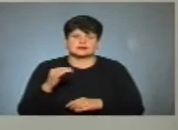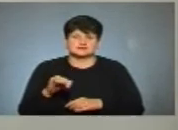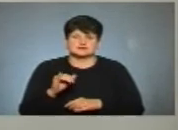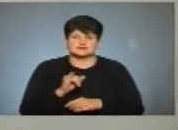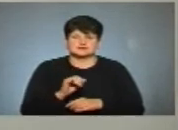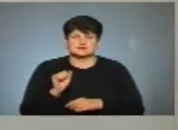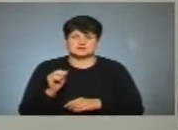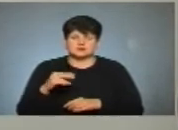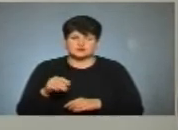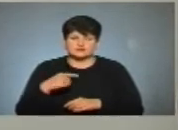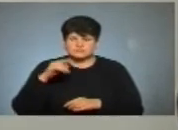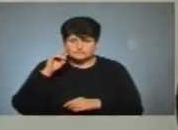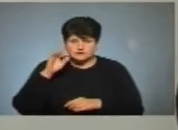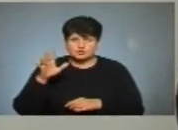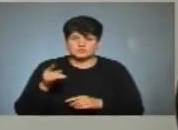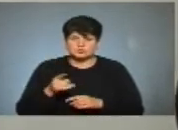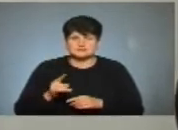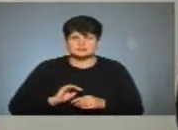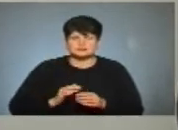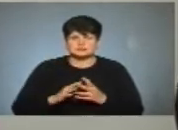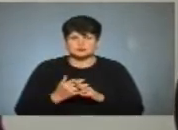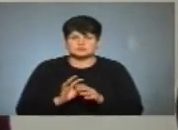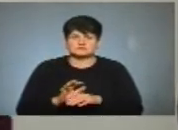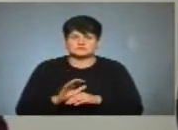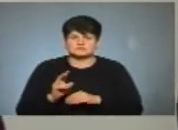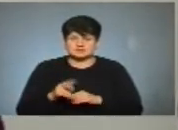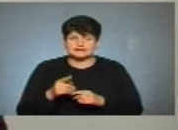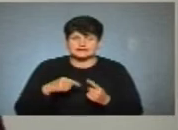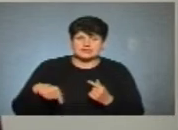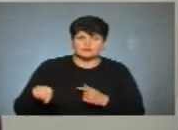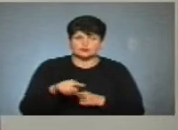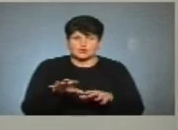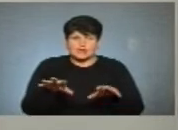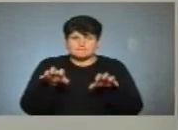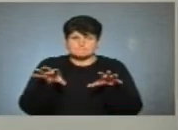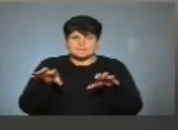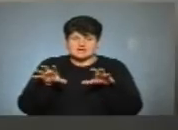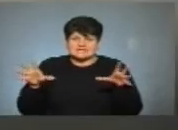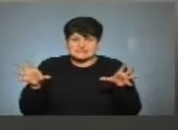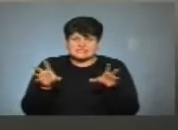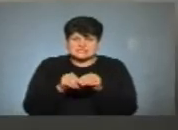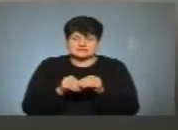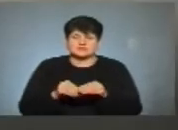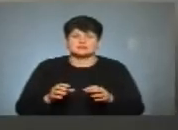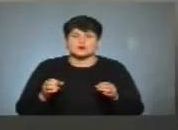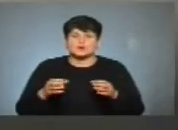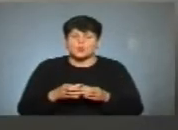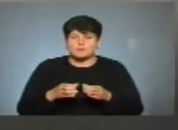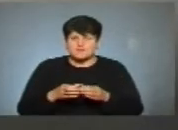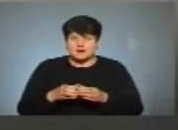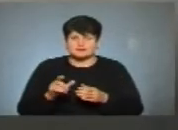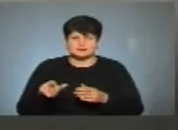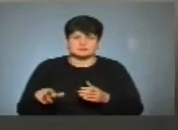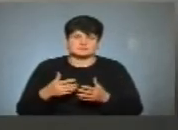Це відомий в Тернополі аграрій підприємець. Власне, навколо нього, як навколо такого магніта, і збиралася команда, десь